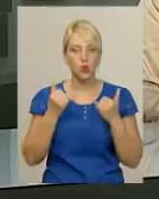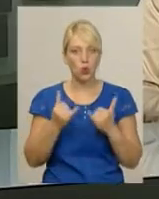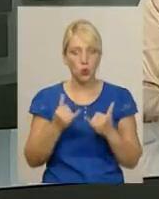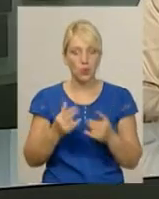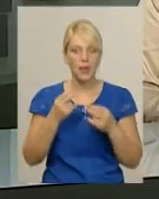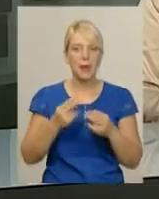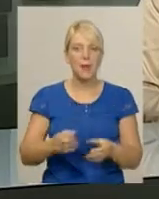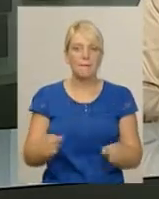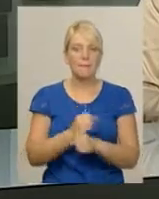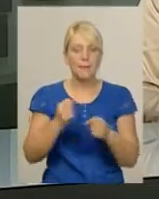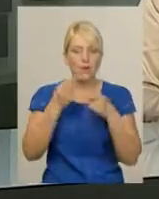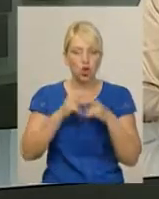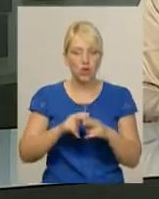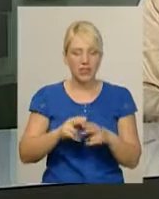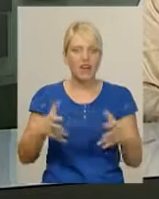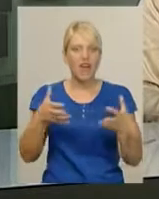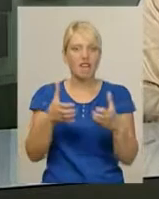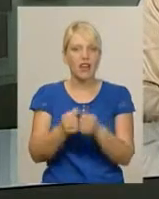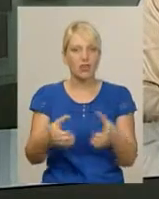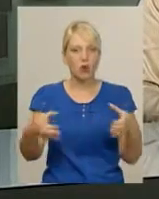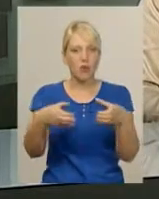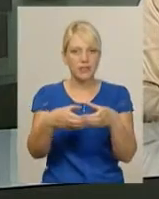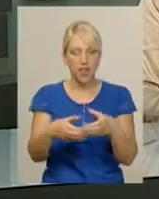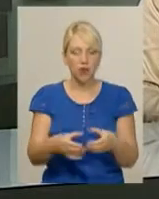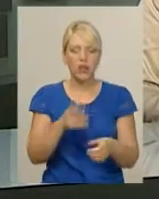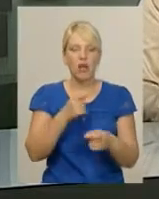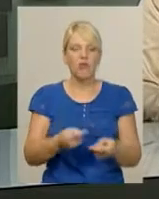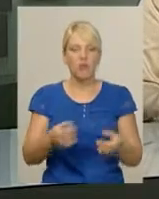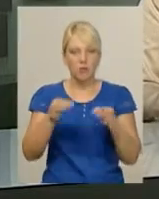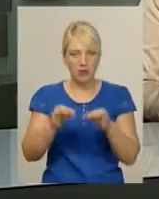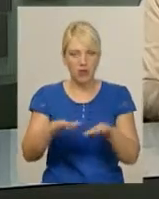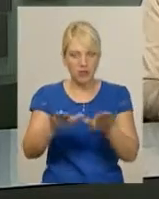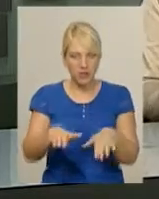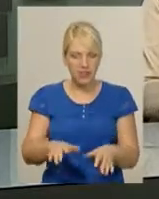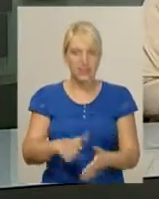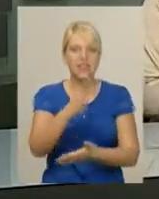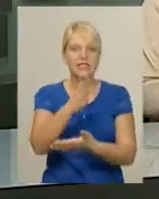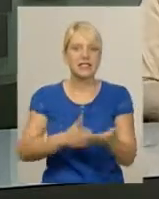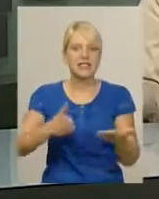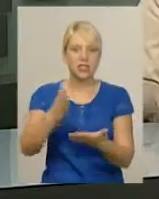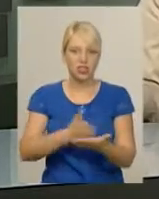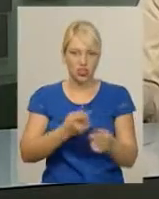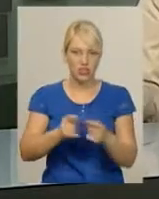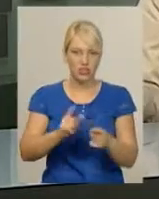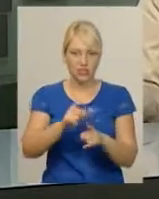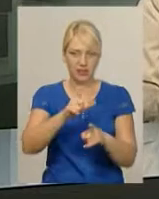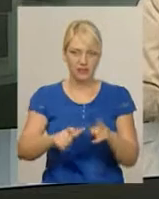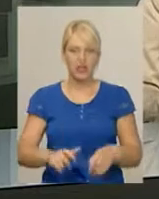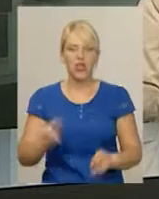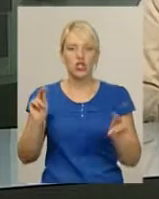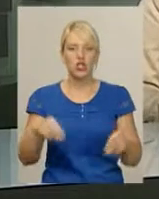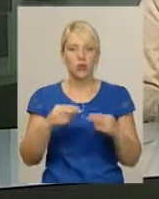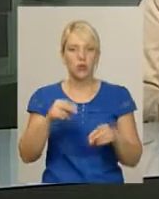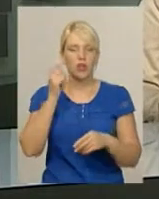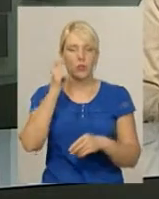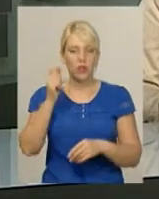піротехніки аварійно-рятувального загону спецпризначення у відведеному місці знищили знахідку. Чемпіонат України з